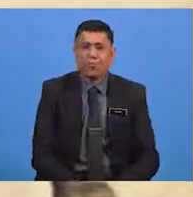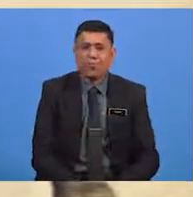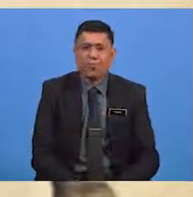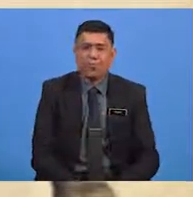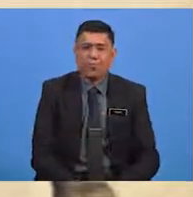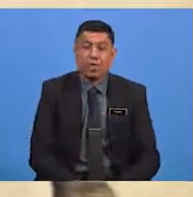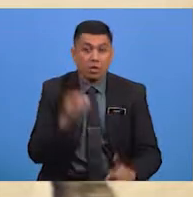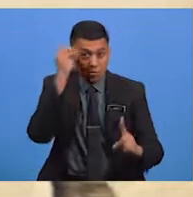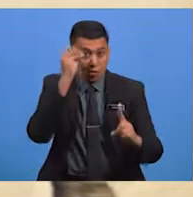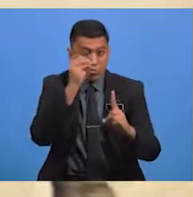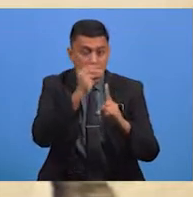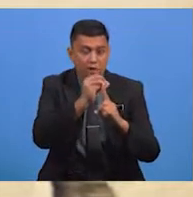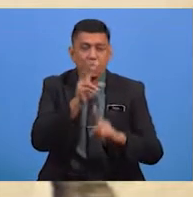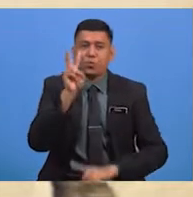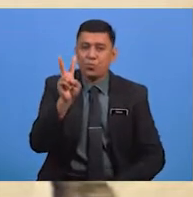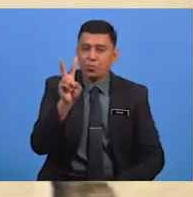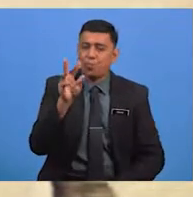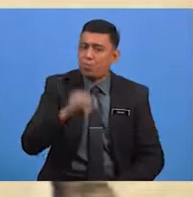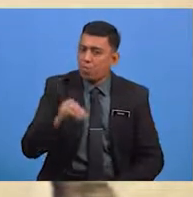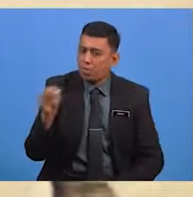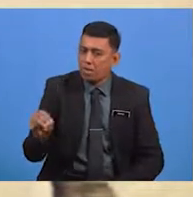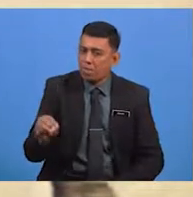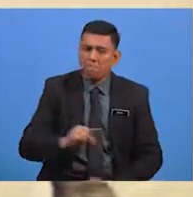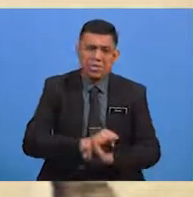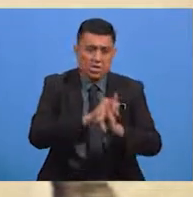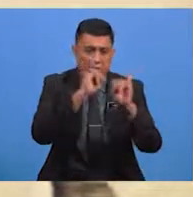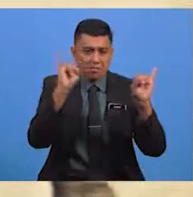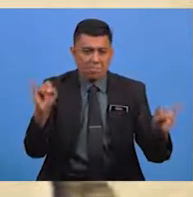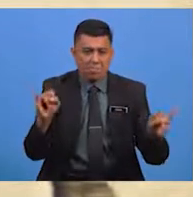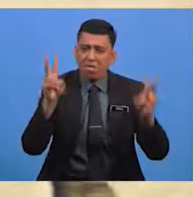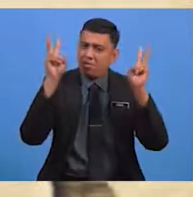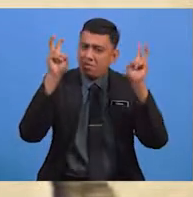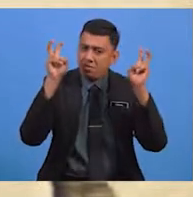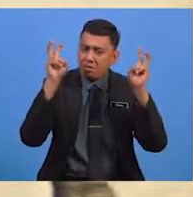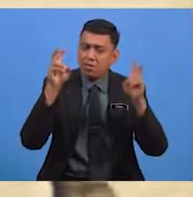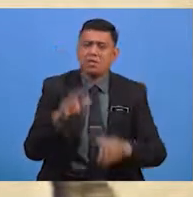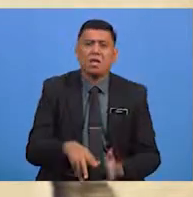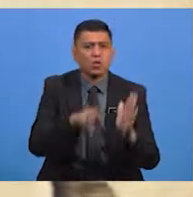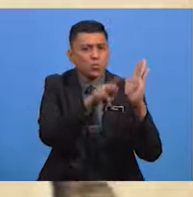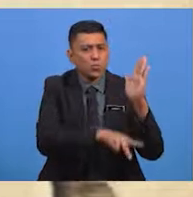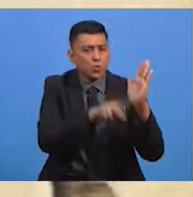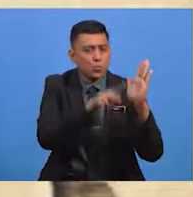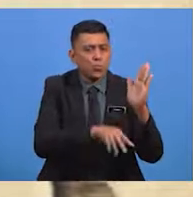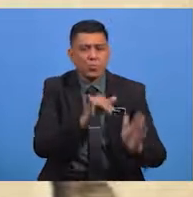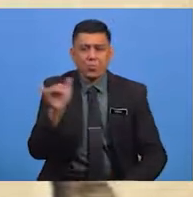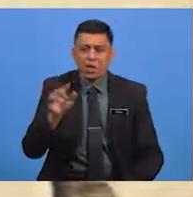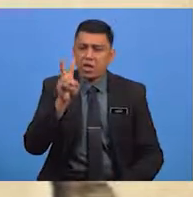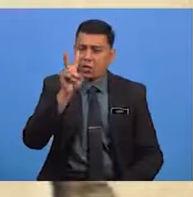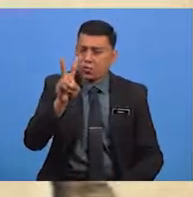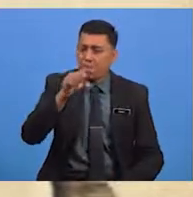objektif kedua, murid dapat menjelaskan tema dan sekurang-kurangnya dua